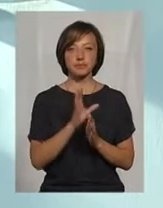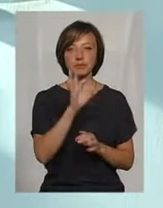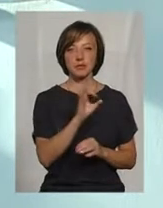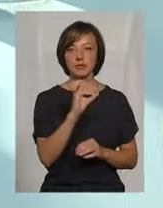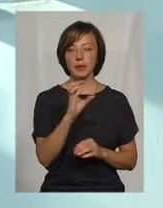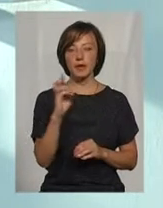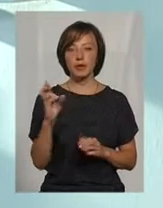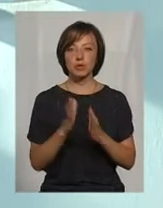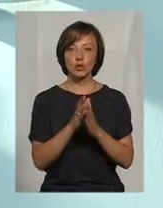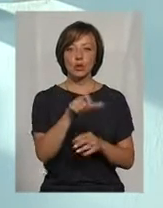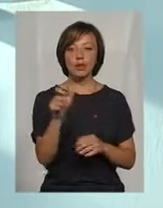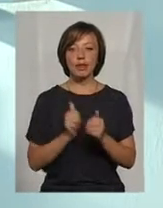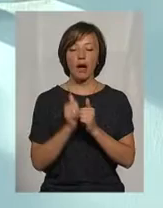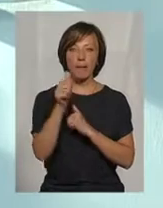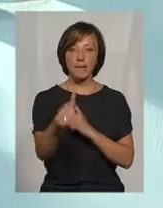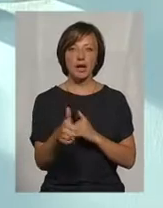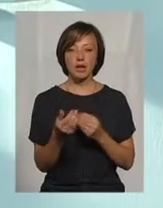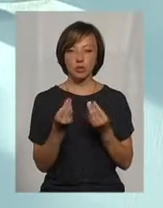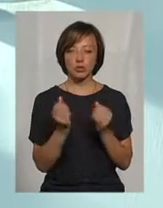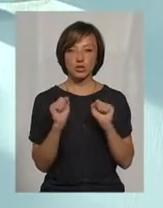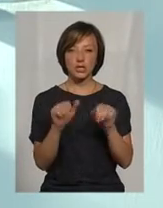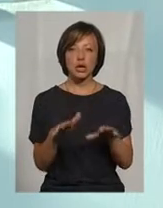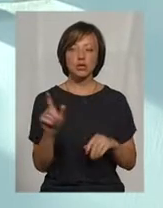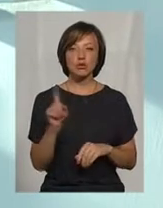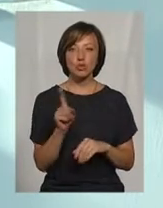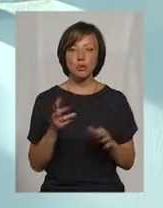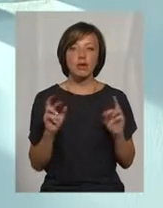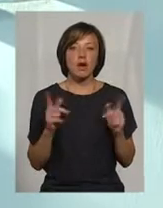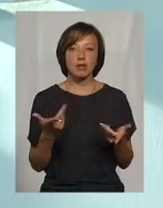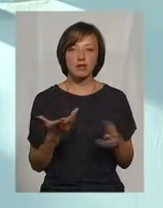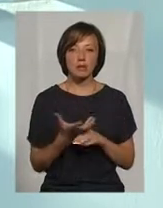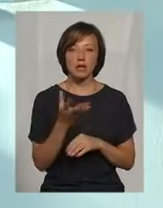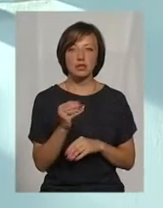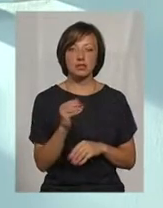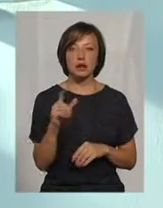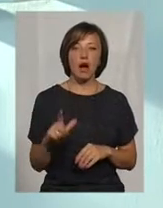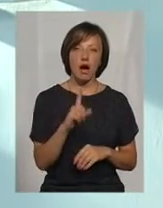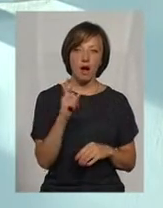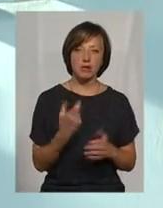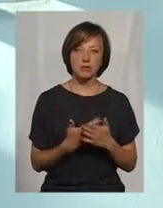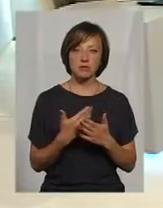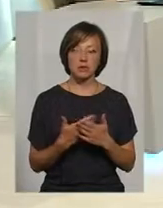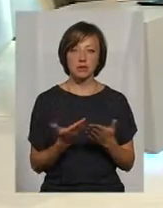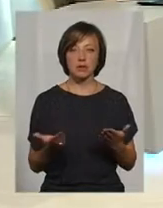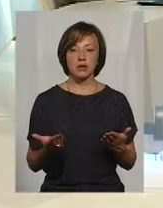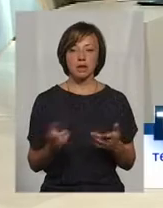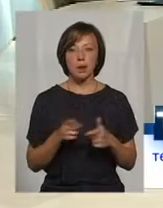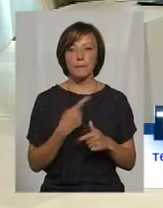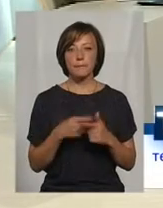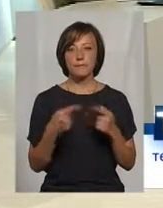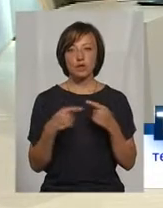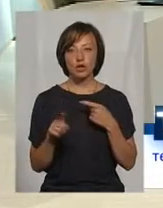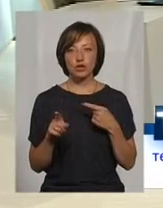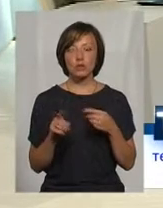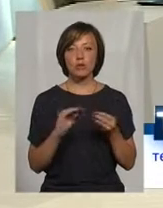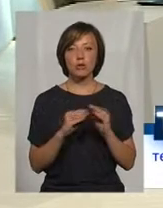просили людей наперед здати гроші, щоб якимось чином заплатити за той же газ, якщо це дахова котельня, чи інше, тому